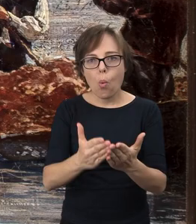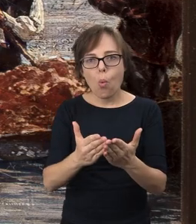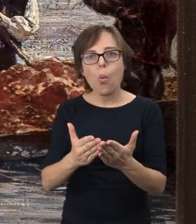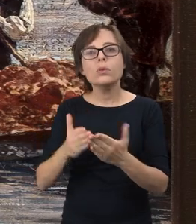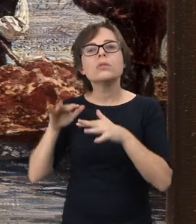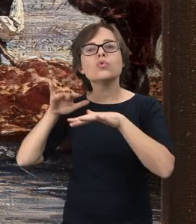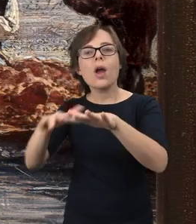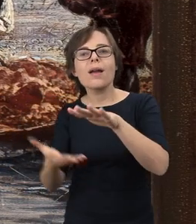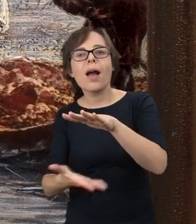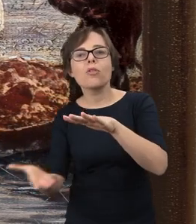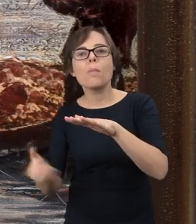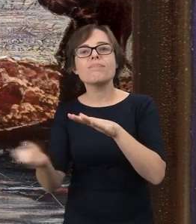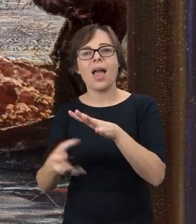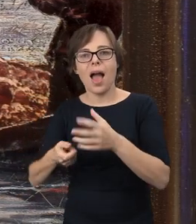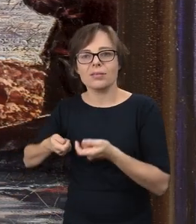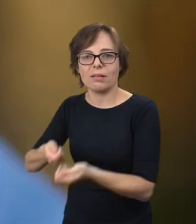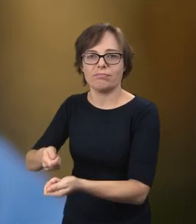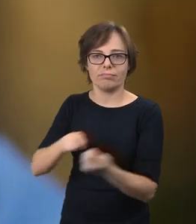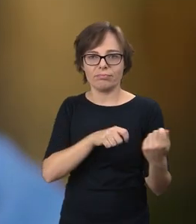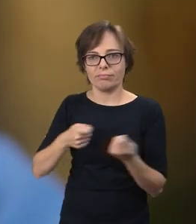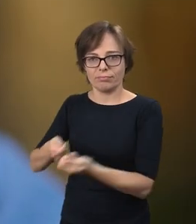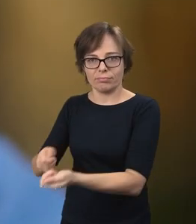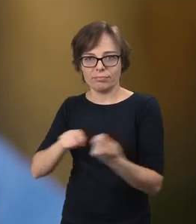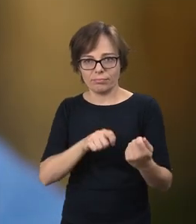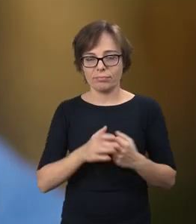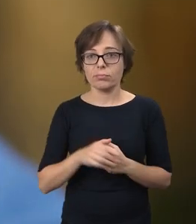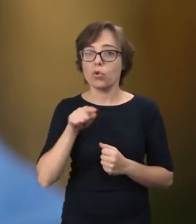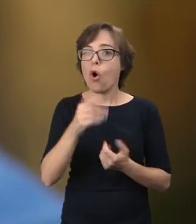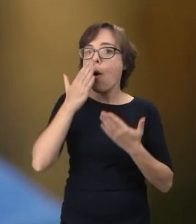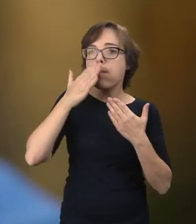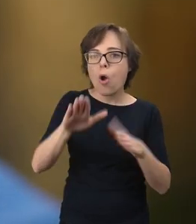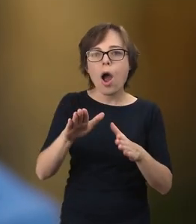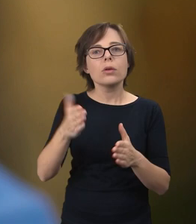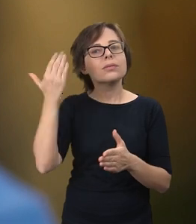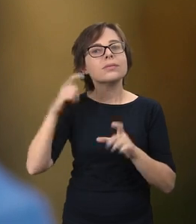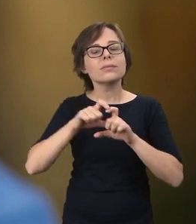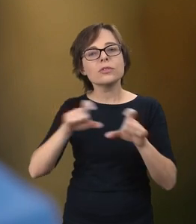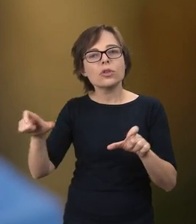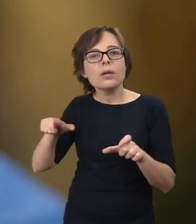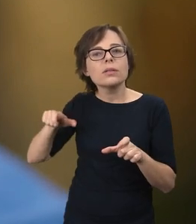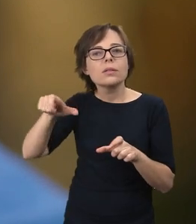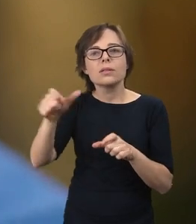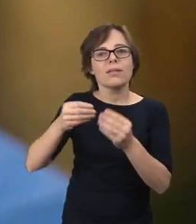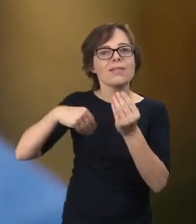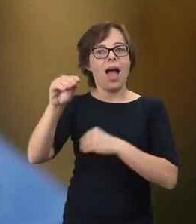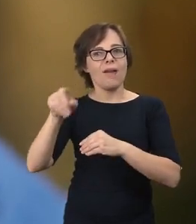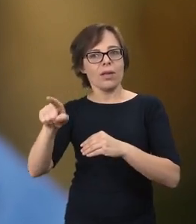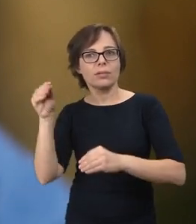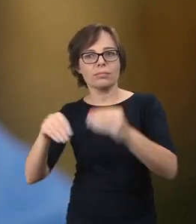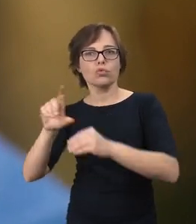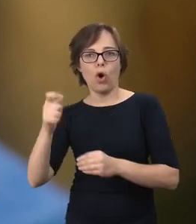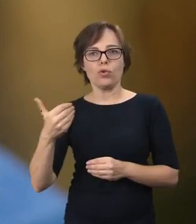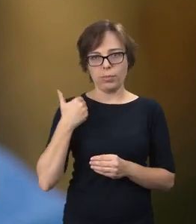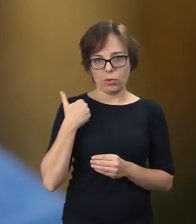piasek z dna Wisły. Pokazuje on ten najbardziej zagospodarowany fragment wybrzeża, czy bulwaru,